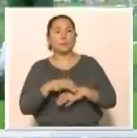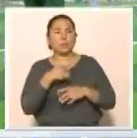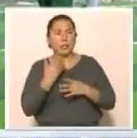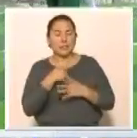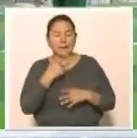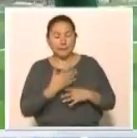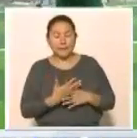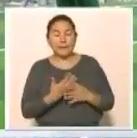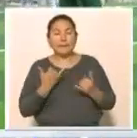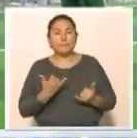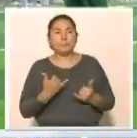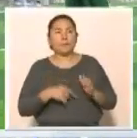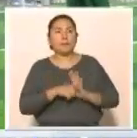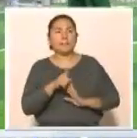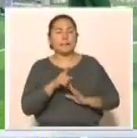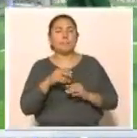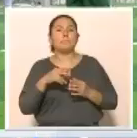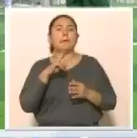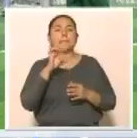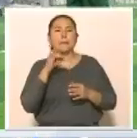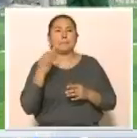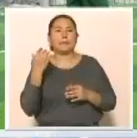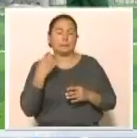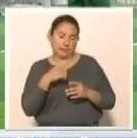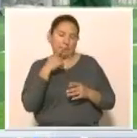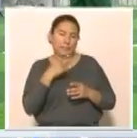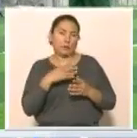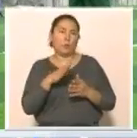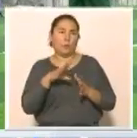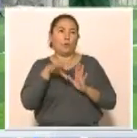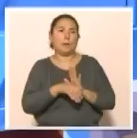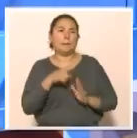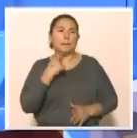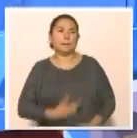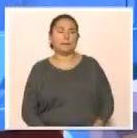Ендігі жылдан бастап, бұл бастамаларды облыс көлемінде өткізуді қолғалмақ.